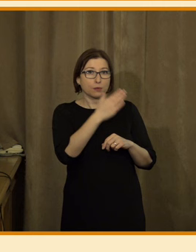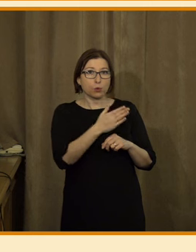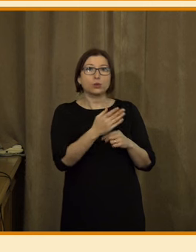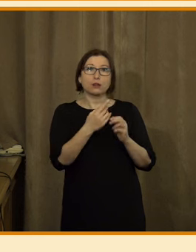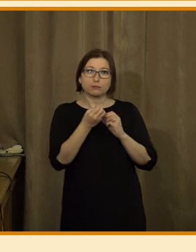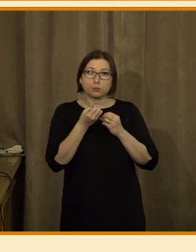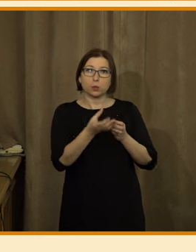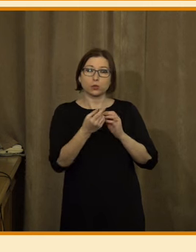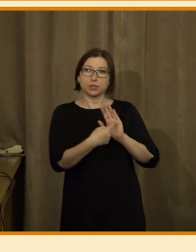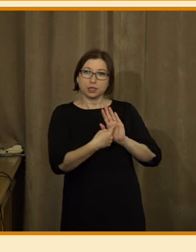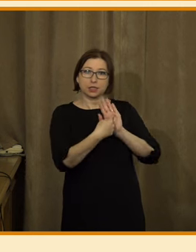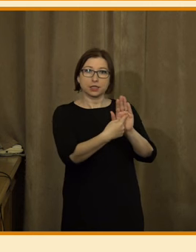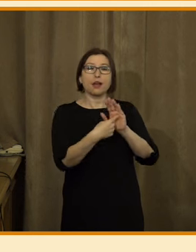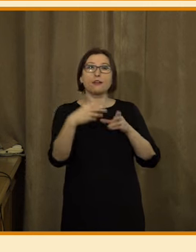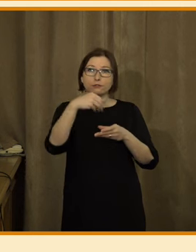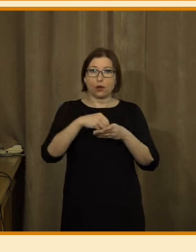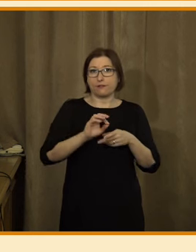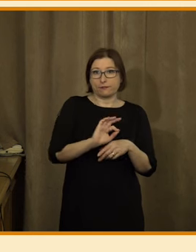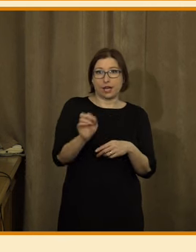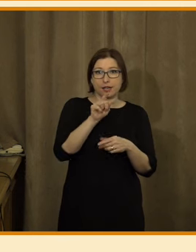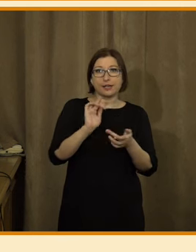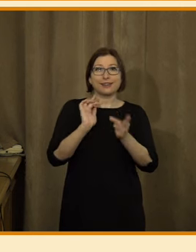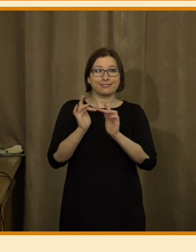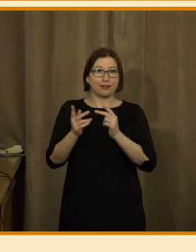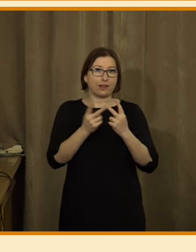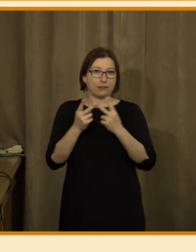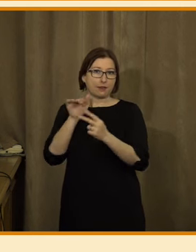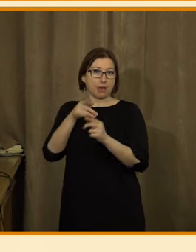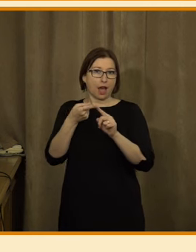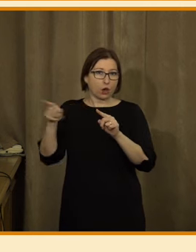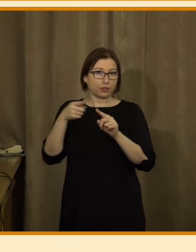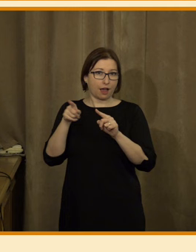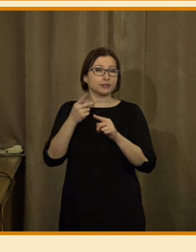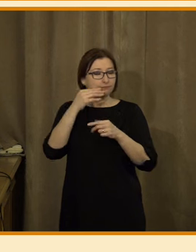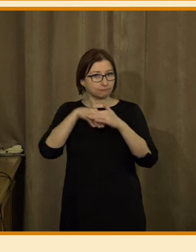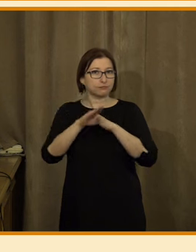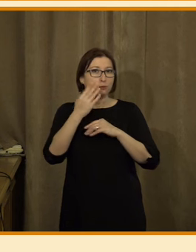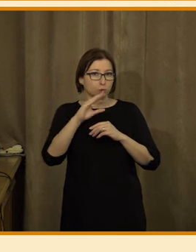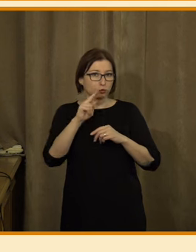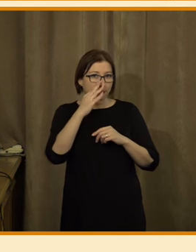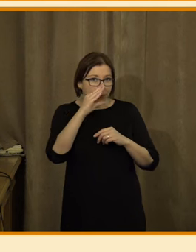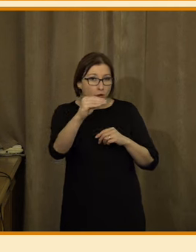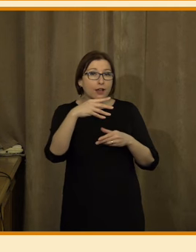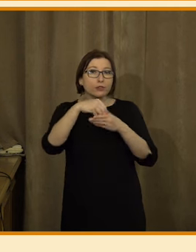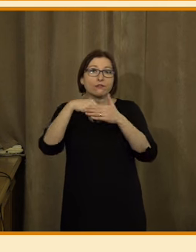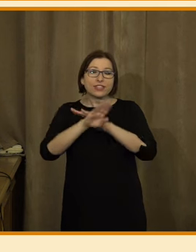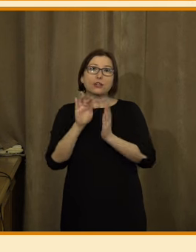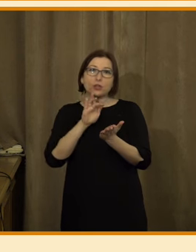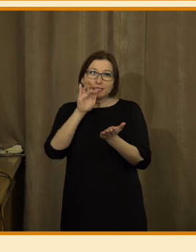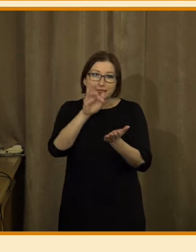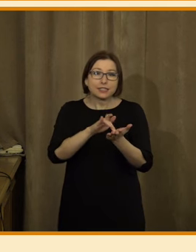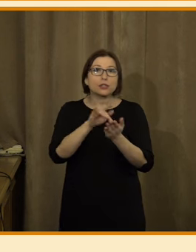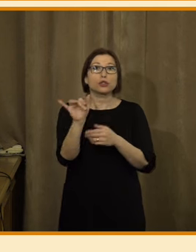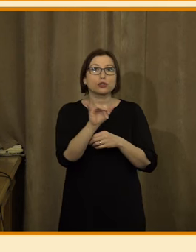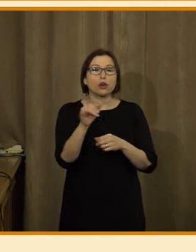předsálí, nicméně určitě jsou pak k dispozici na našich stránkách. A cílem zase je tedy ta videa cílit na